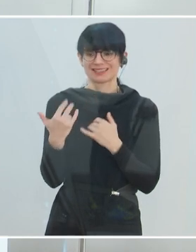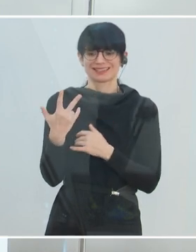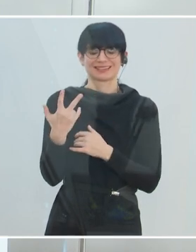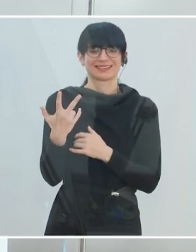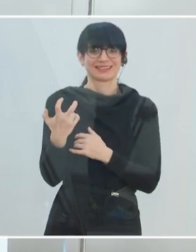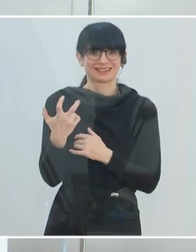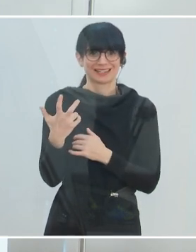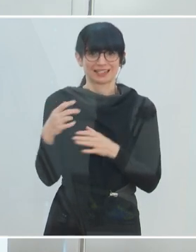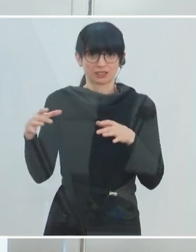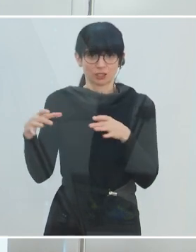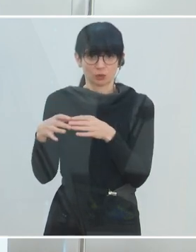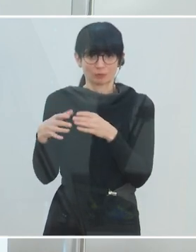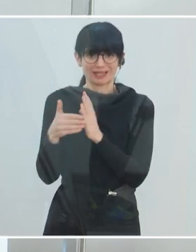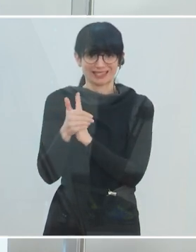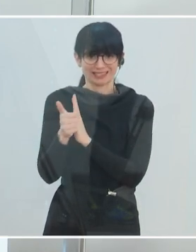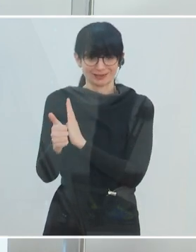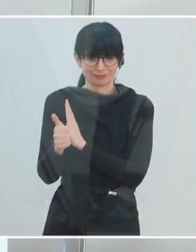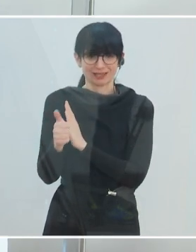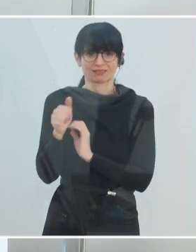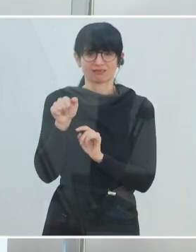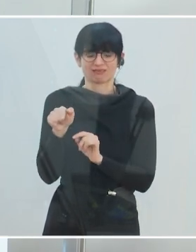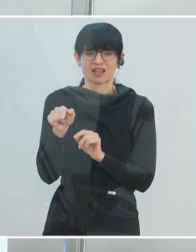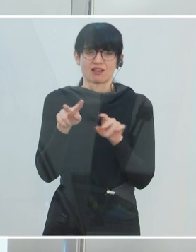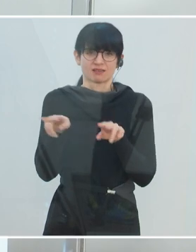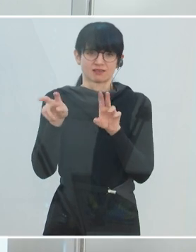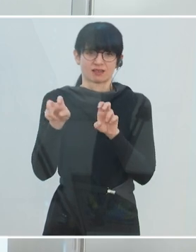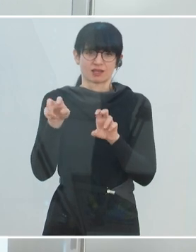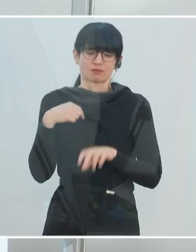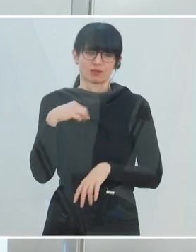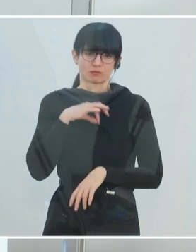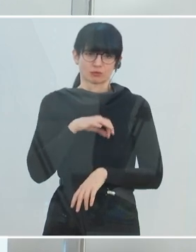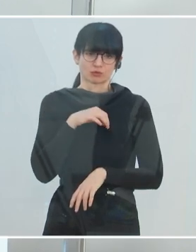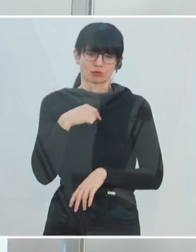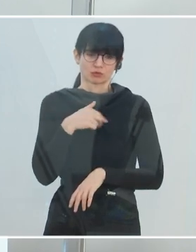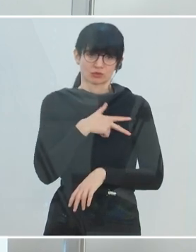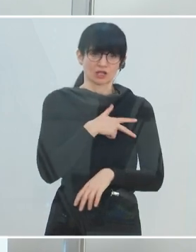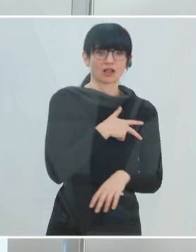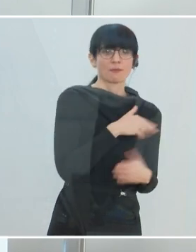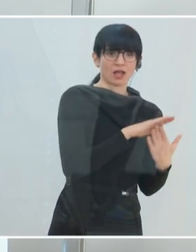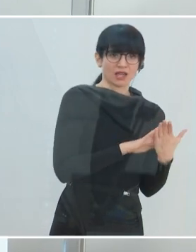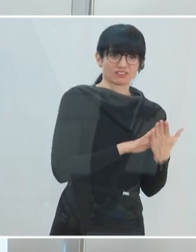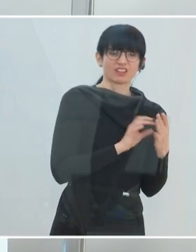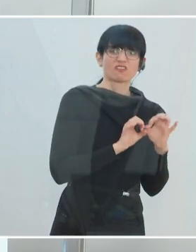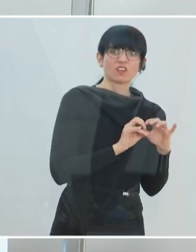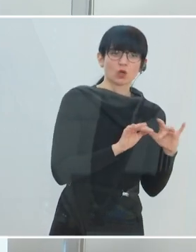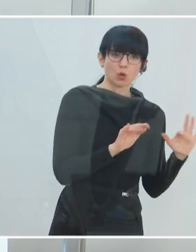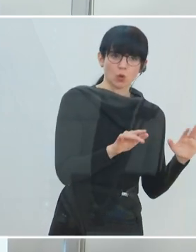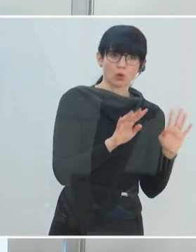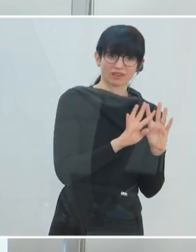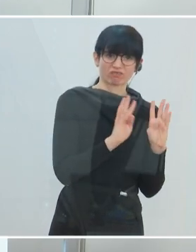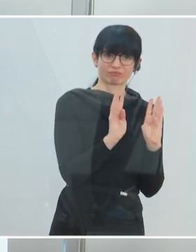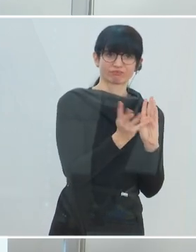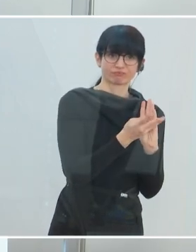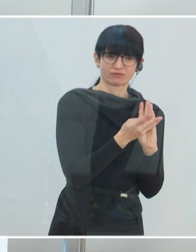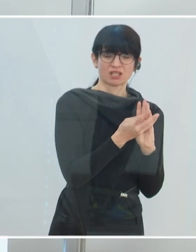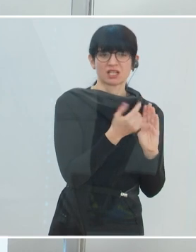meine Arbeit unterstützt und bereichert. Sie wissen, ganz am Beginn haben wir diesen virologischen Beraterstab gestartet, der